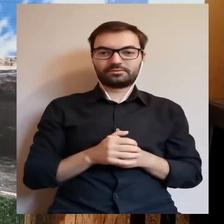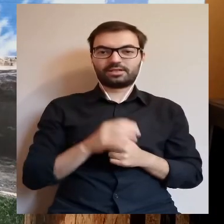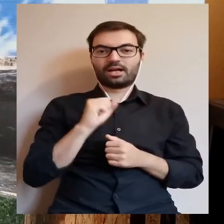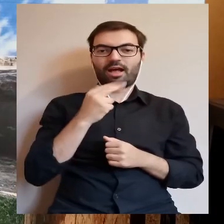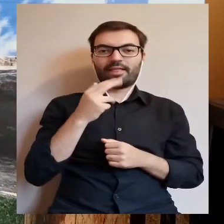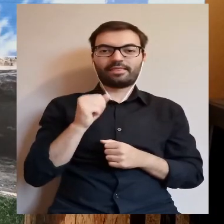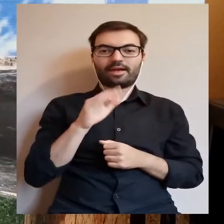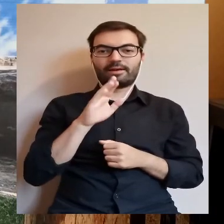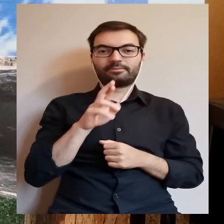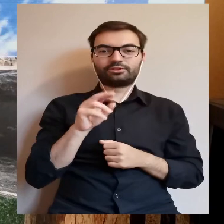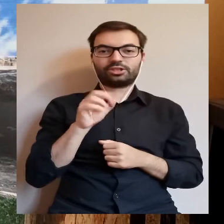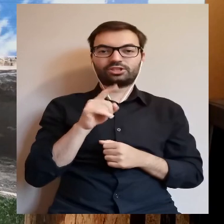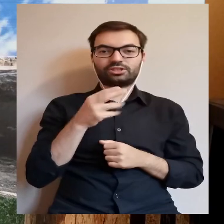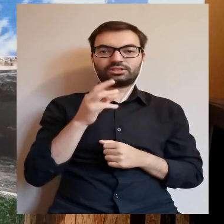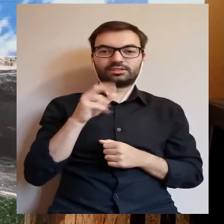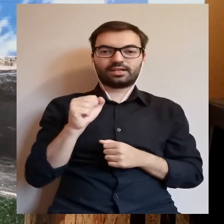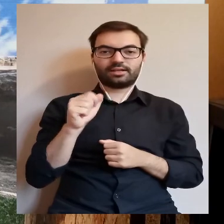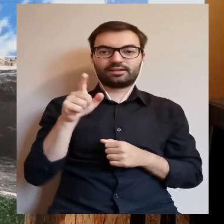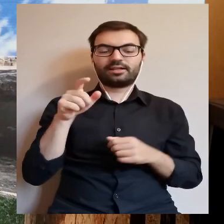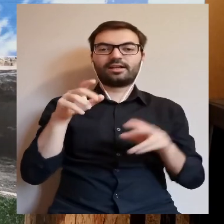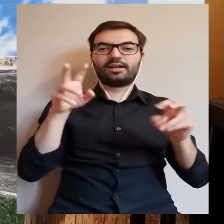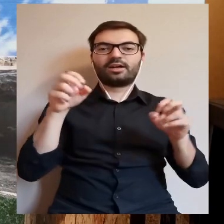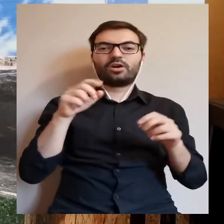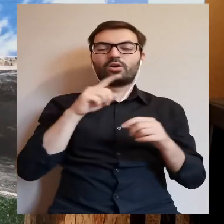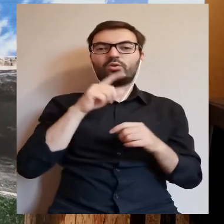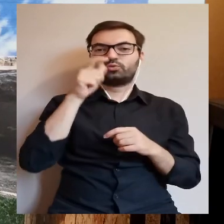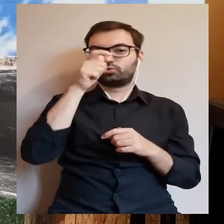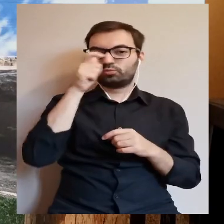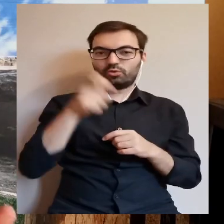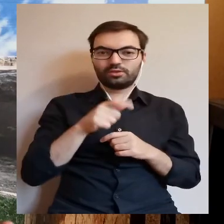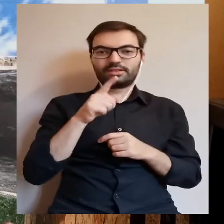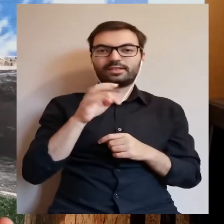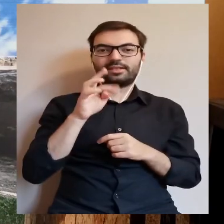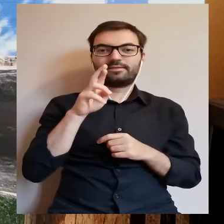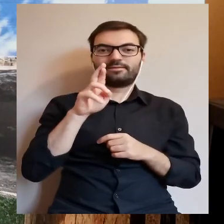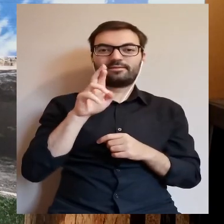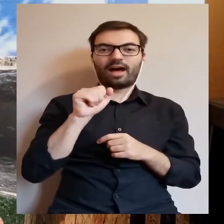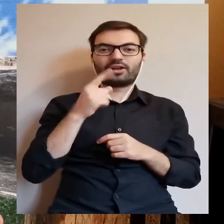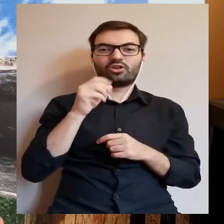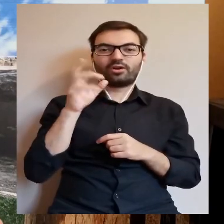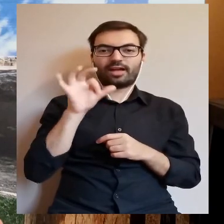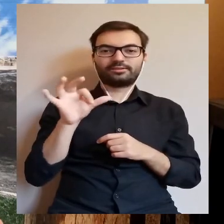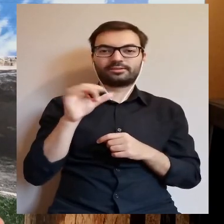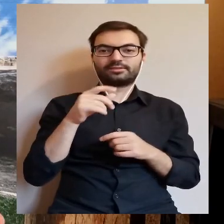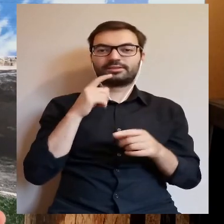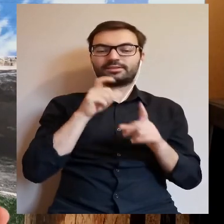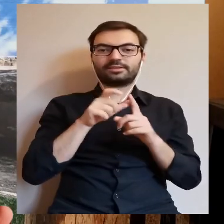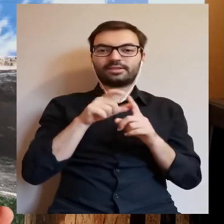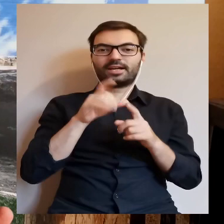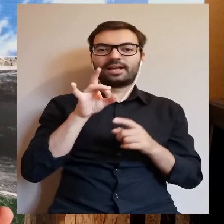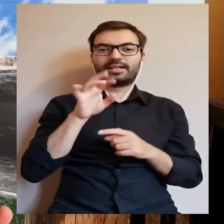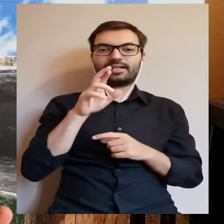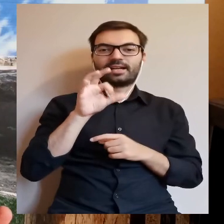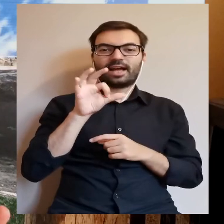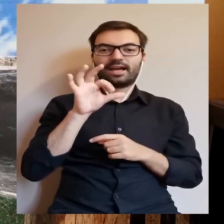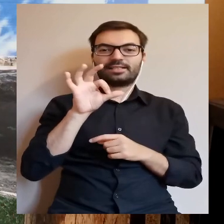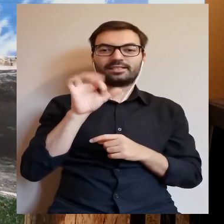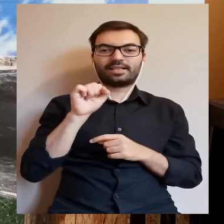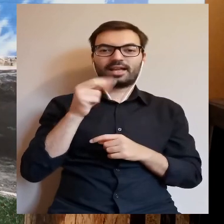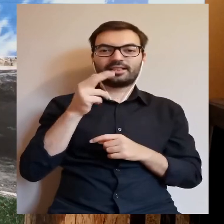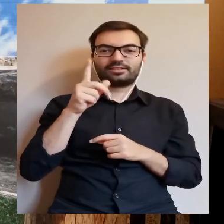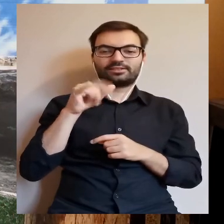Anna Brzezińska w takim cyklu powieści o zbóju twardokręsku przypomniała przecudne polskie słowo grasanci.